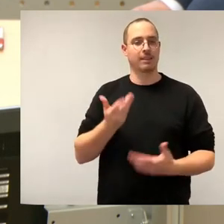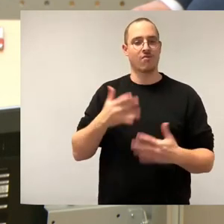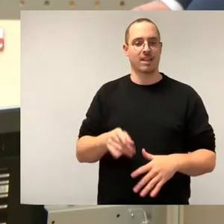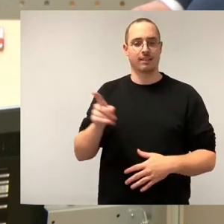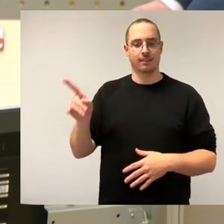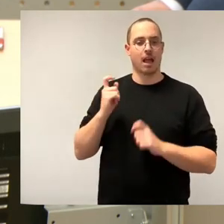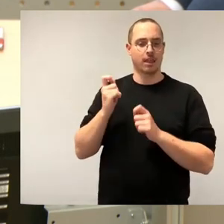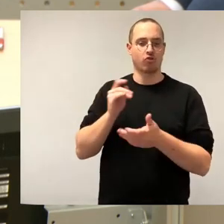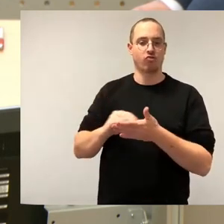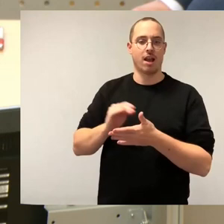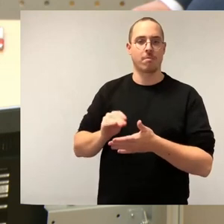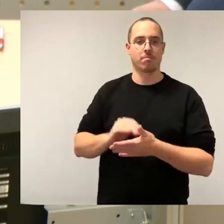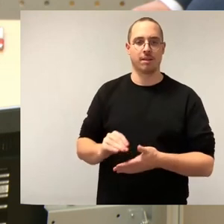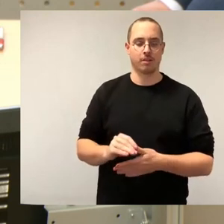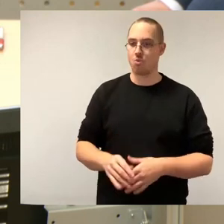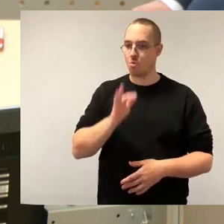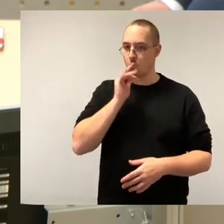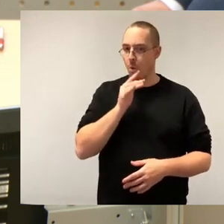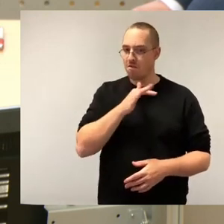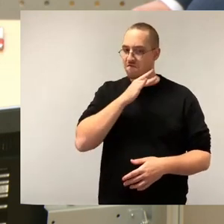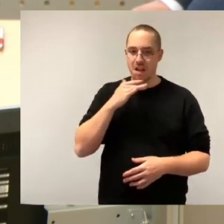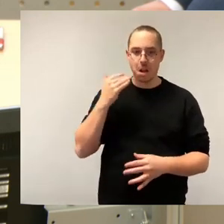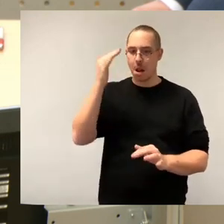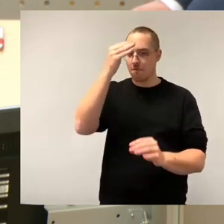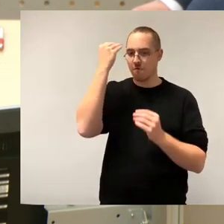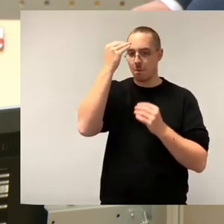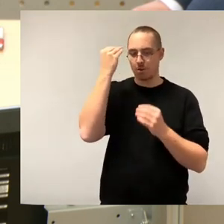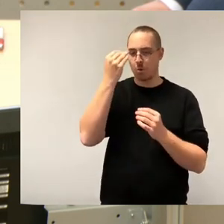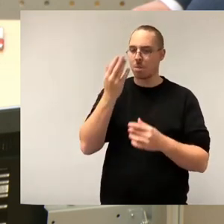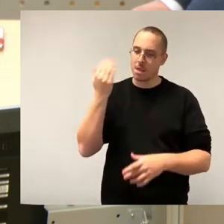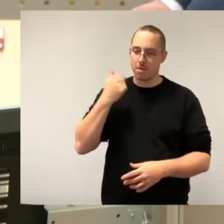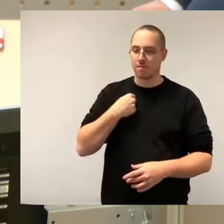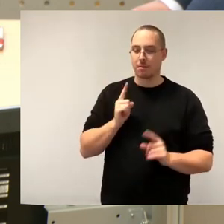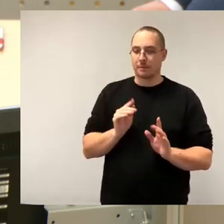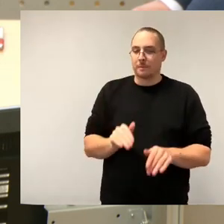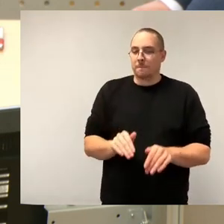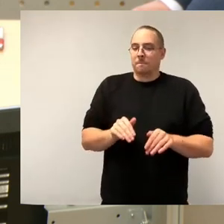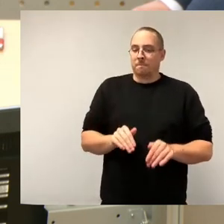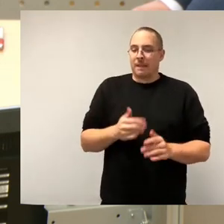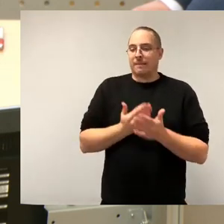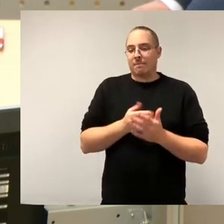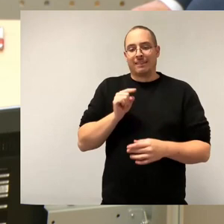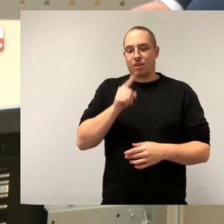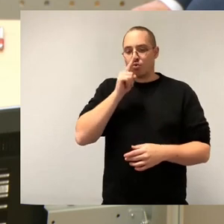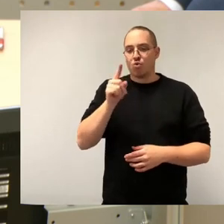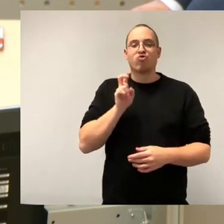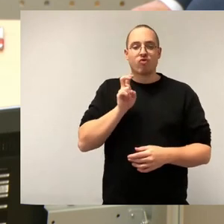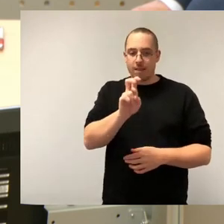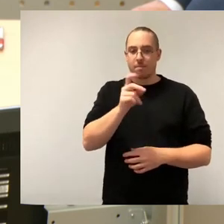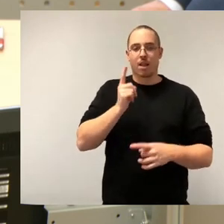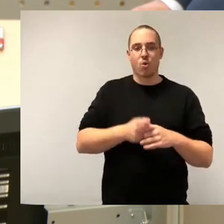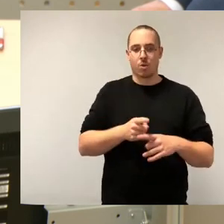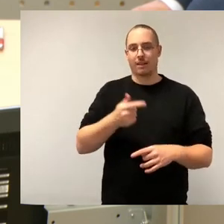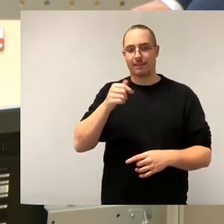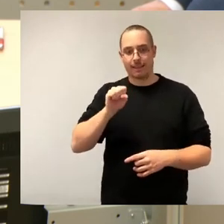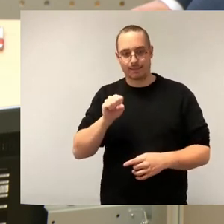naja, noch ein bisschen zögerlicher unterwegs. Deshalb steht dort jetzt auch nur die Straßenbahn drin und die S-Bahn. Wie wir gehört haben, geht es mittlerweile